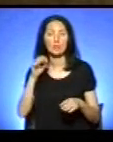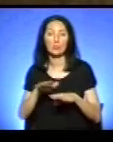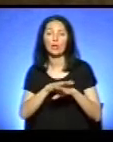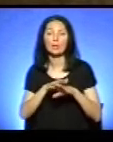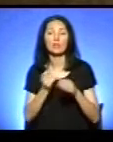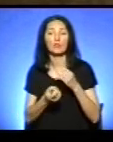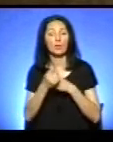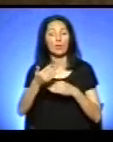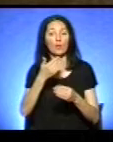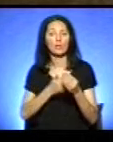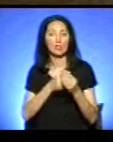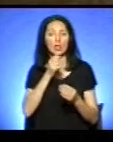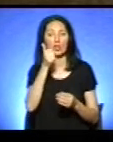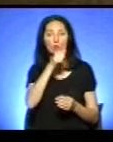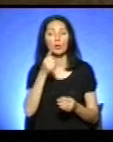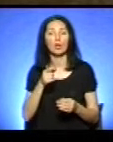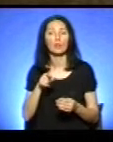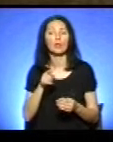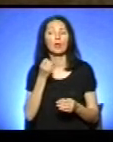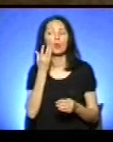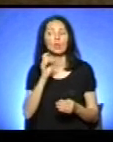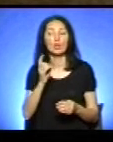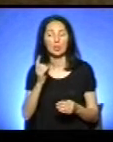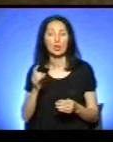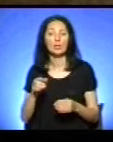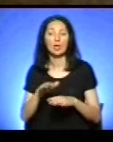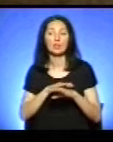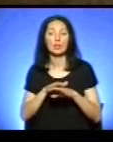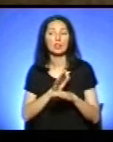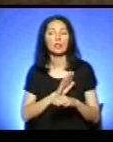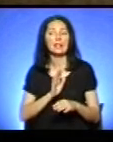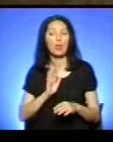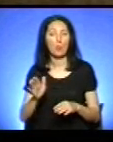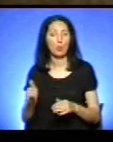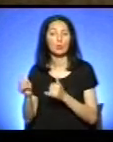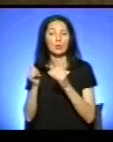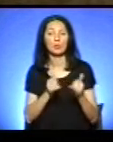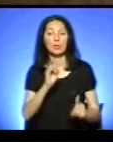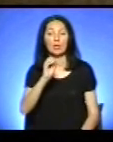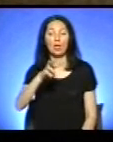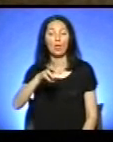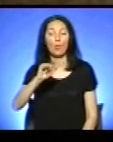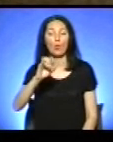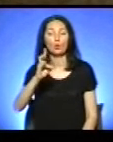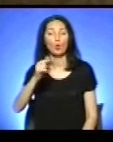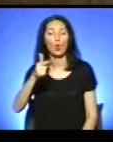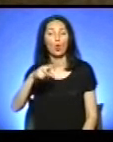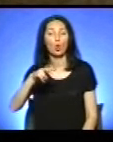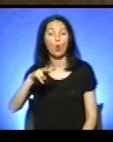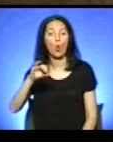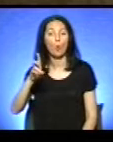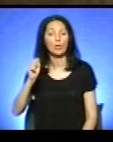Через те, що коли дитяче населення не було забезпечене імуноглобулінами в повному обсязі,